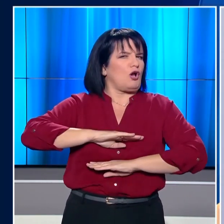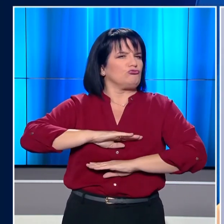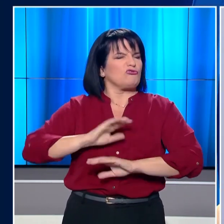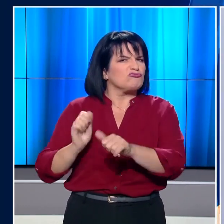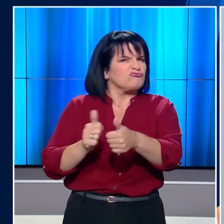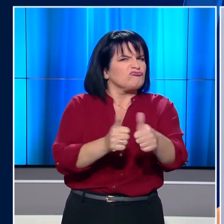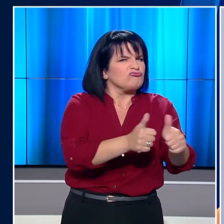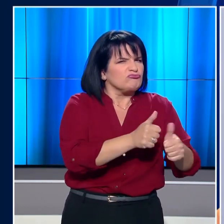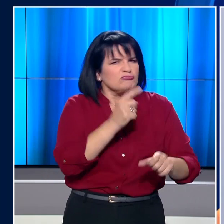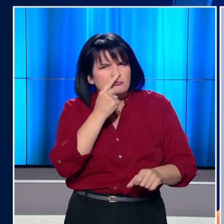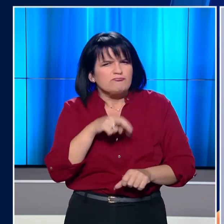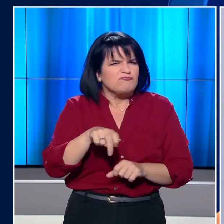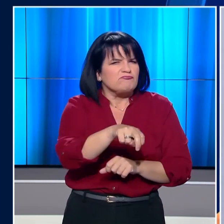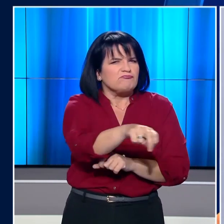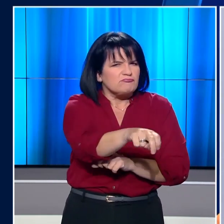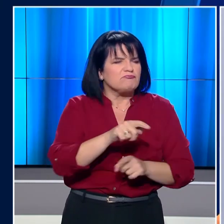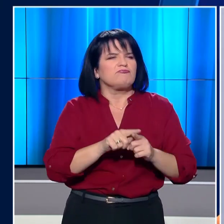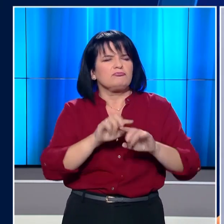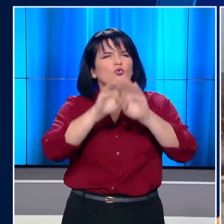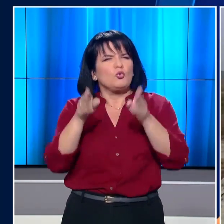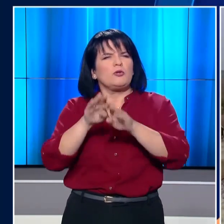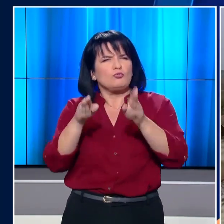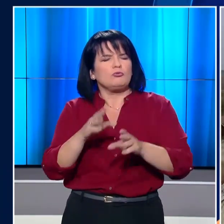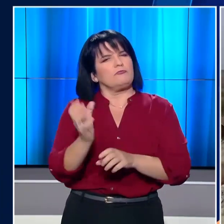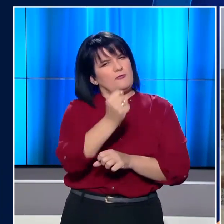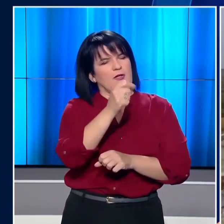να κυνηγήσουν τον ηγέτη του Άισις μέσα στα τούνελ.